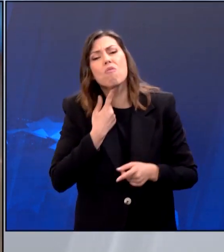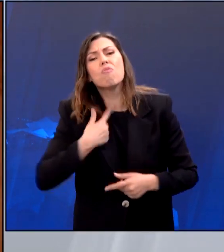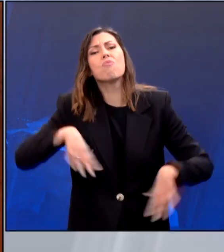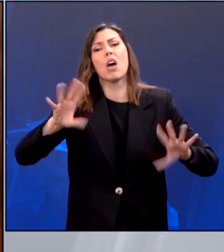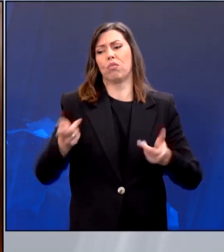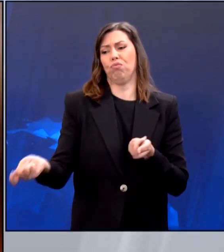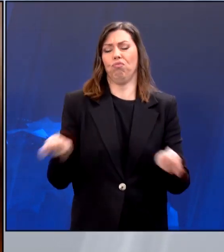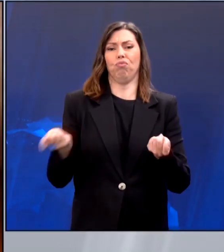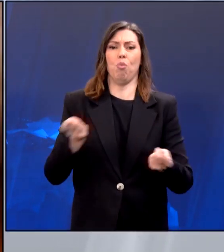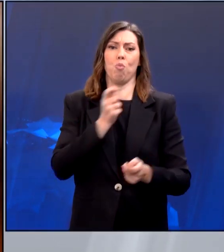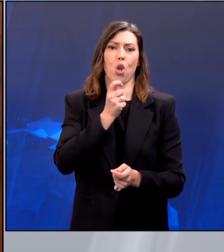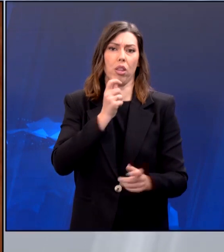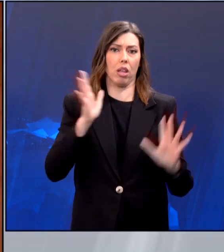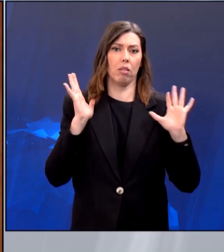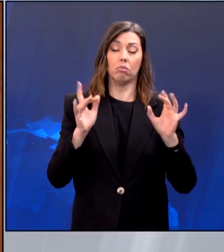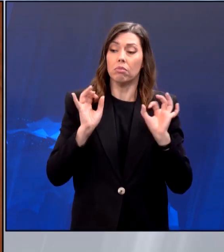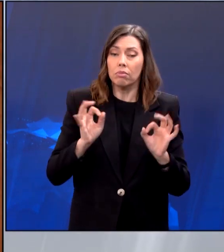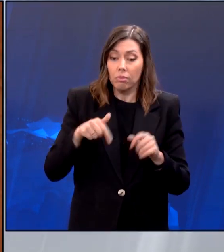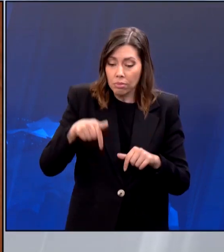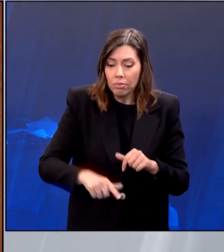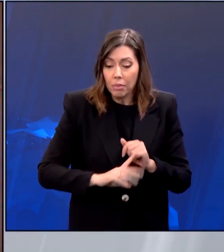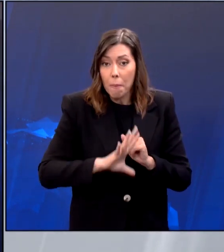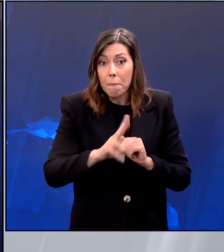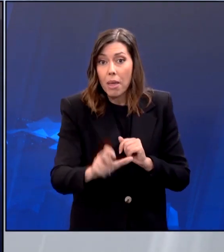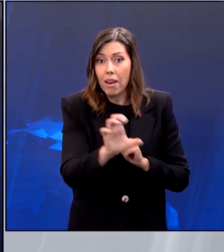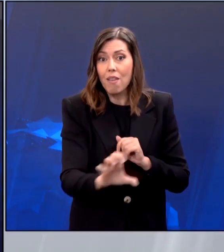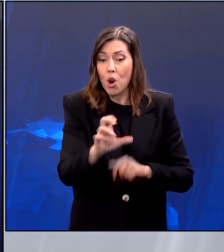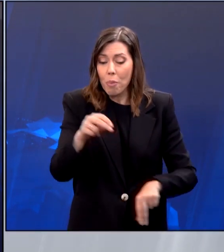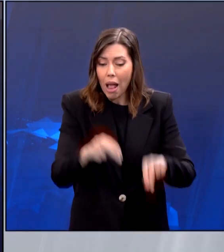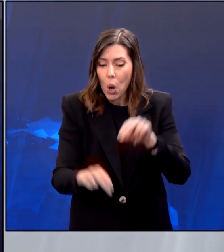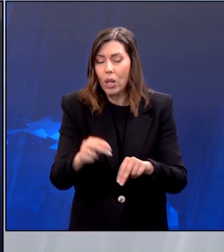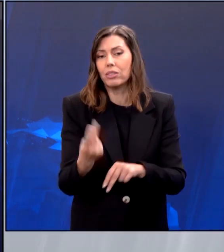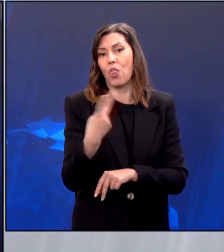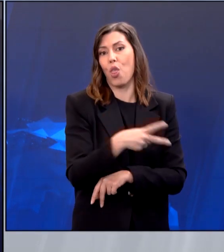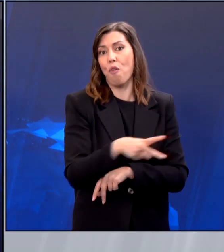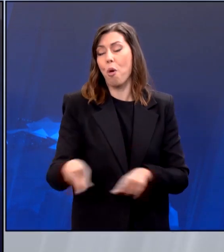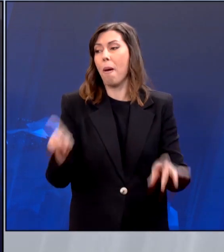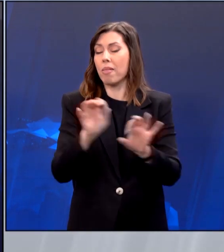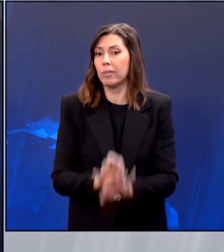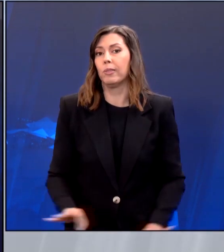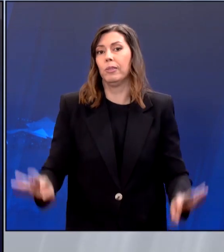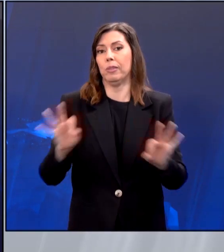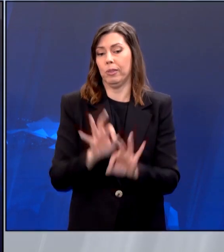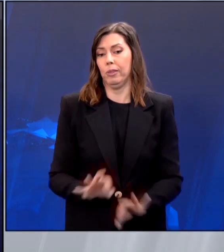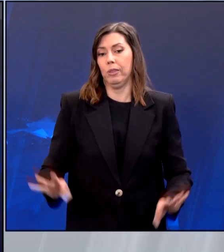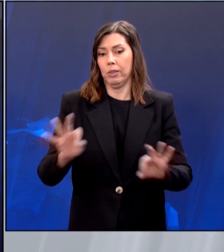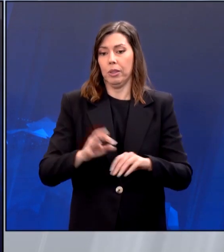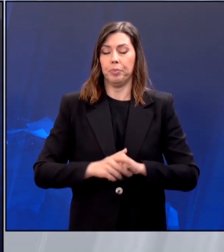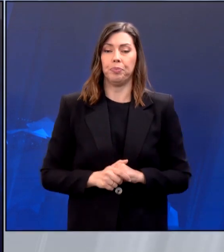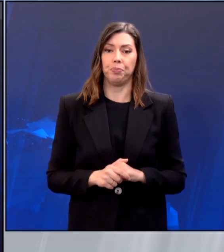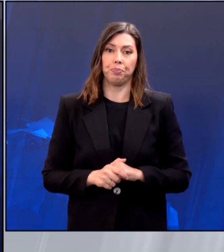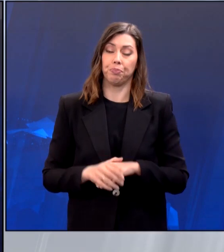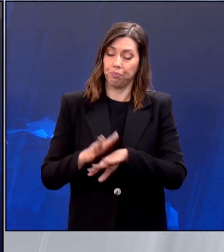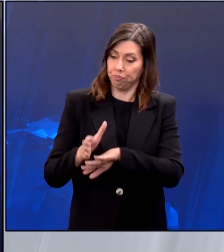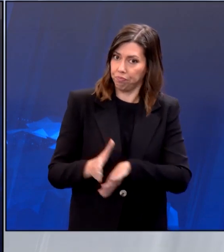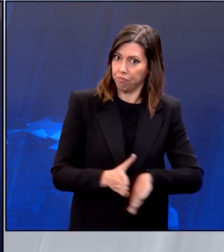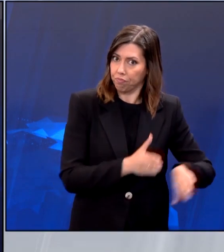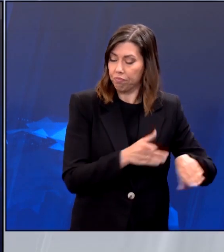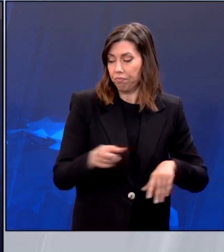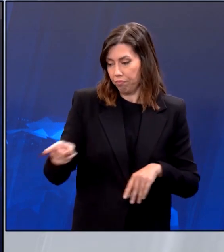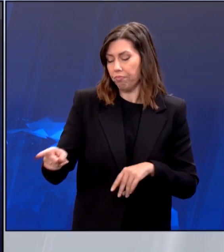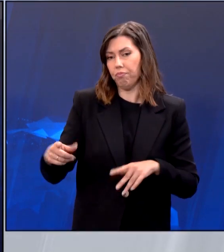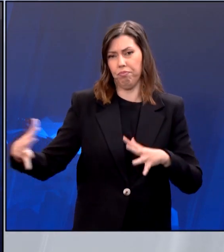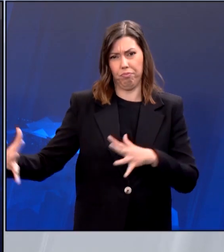εβδομάδες πριν από την Ευρωκάλπη της 9ης Ιουνίου. Στο μέτωπο της Μέσης Ανατολής η Χαμάς ανακοίνωσε ότι εχμαλώτησε